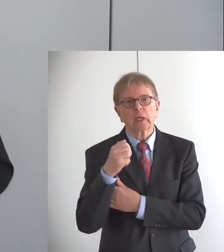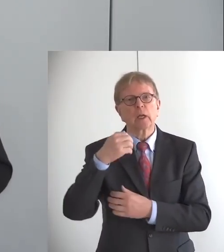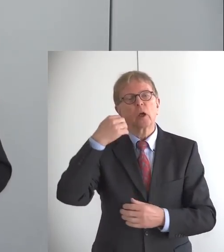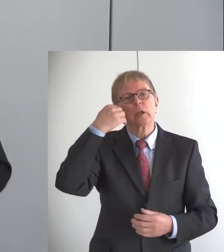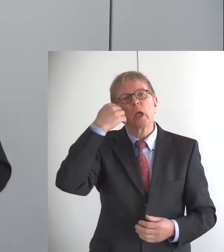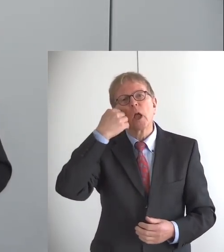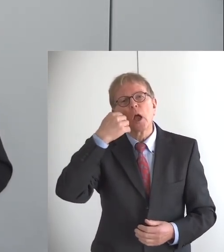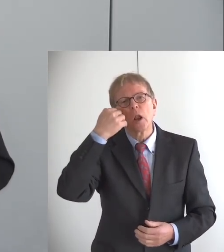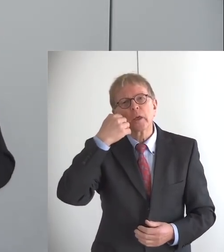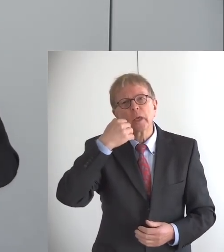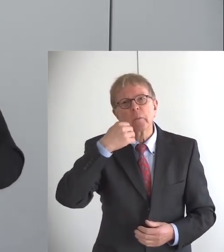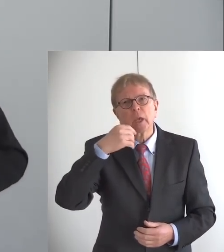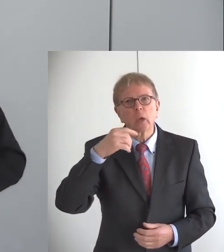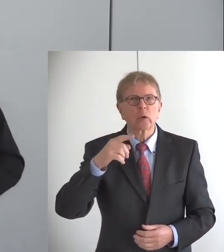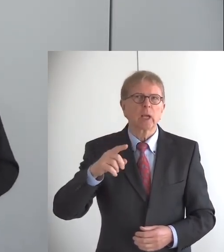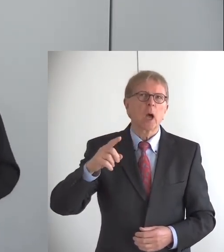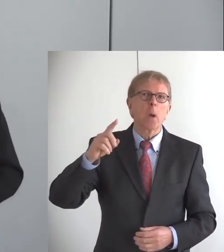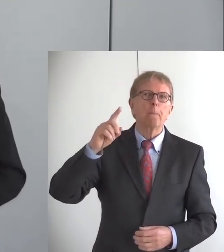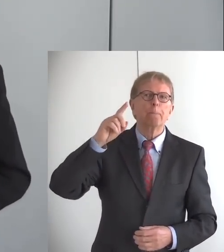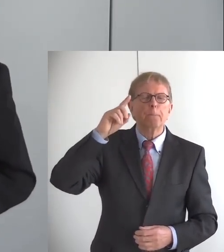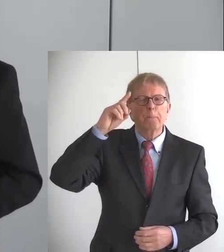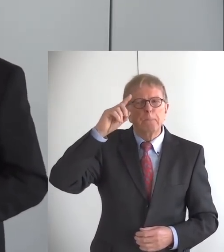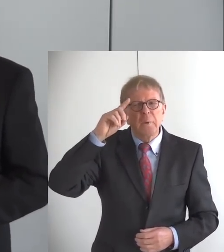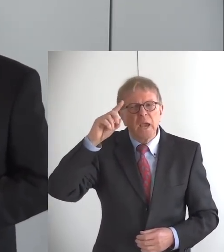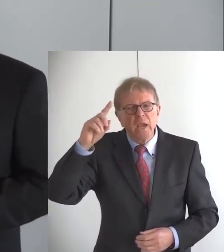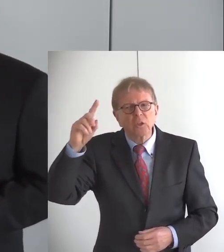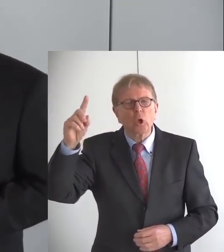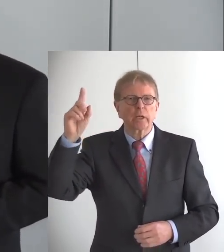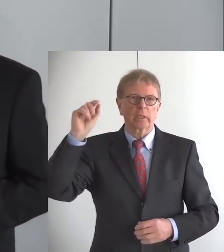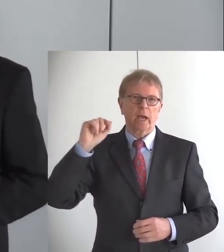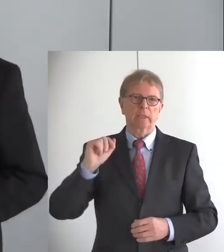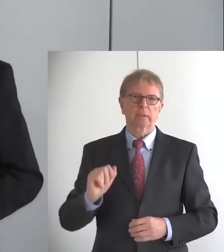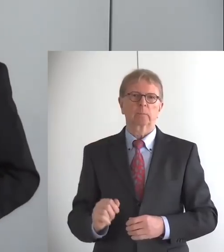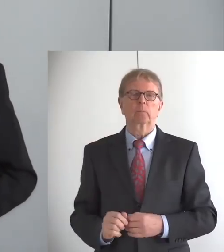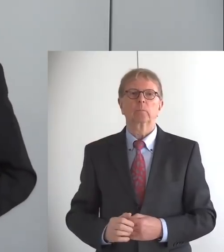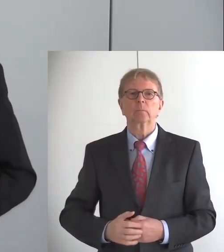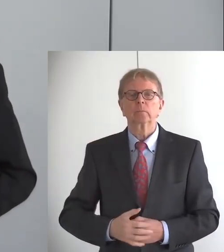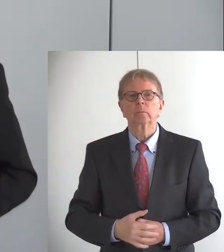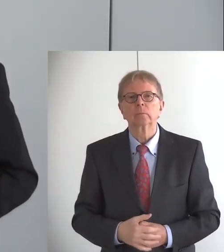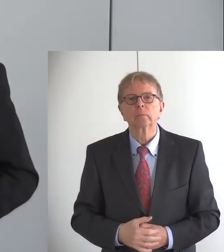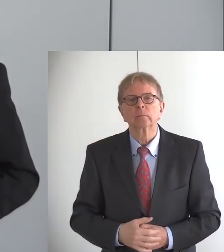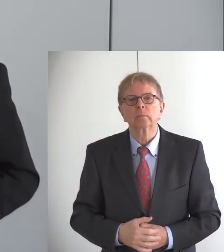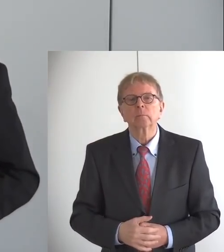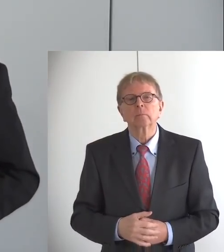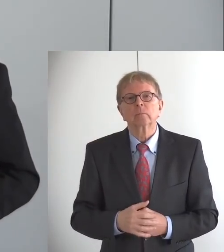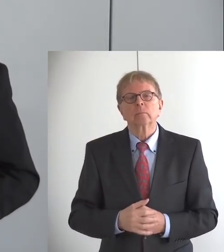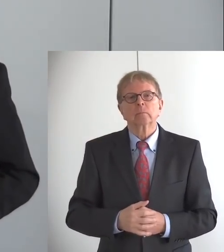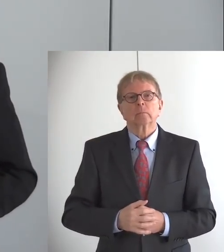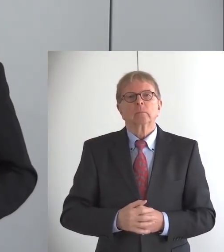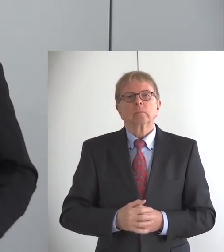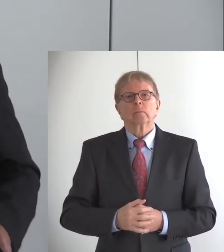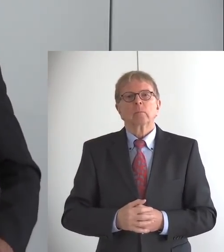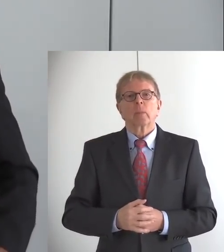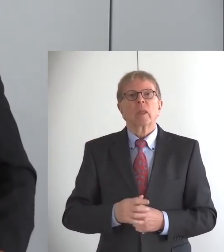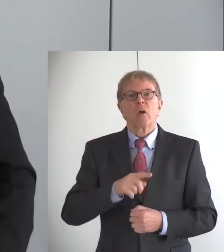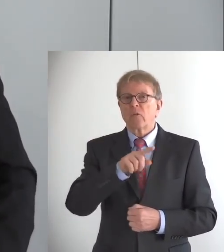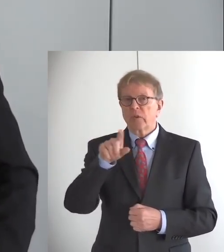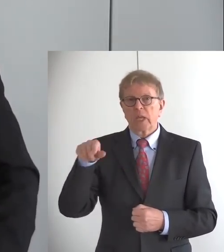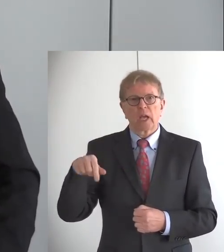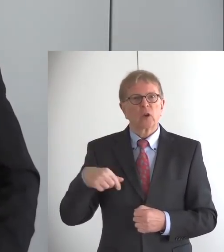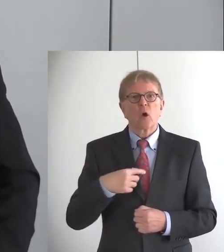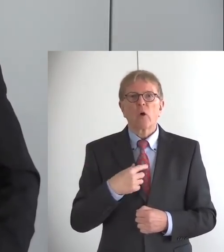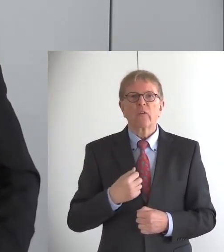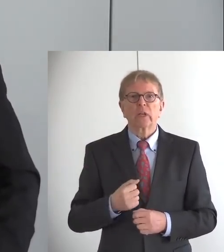angesprochen, dass ich diesen Hinweis bekommen habe. Es hat mich sehr berührt. Wir dürfen Träger des Heiligen